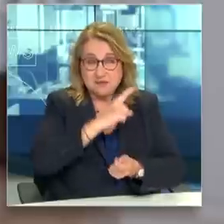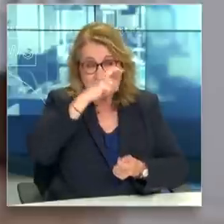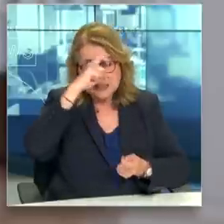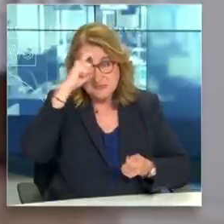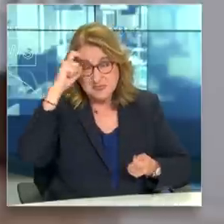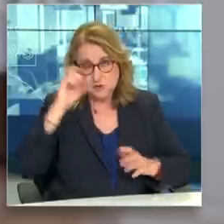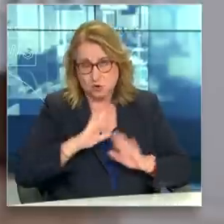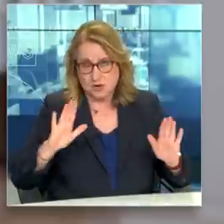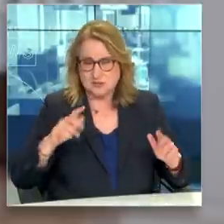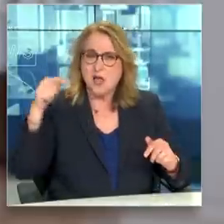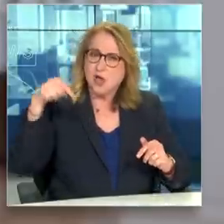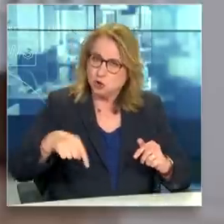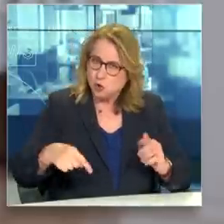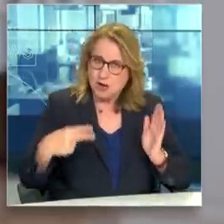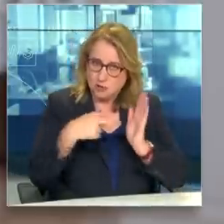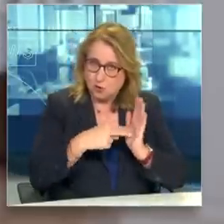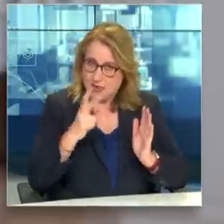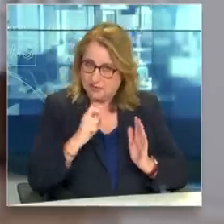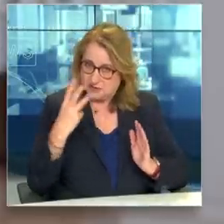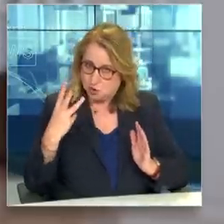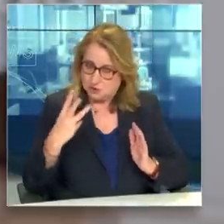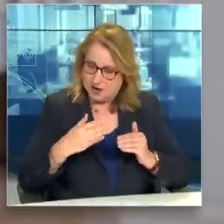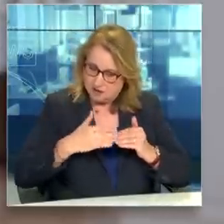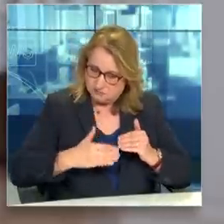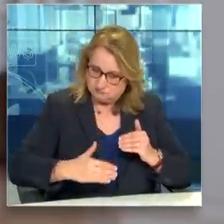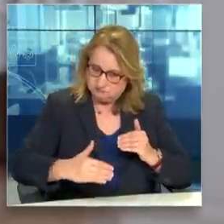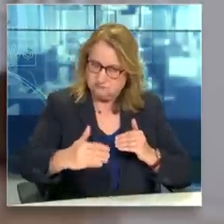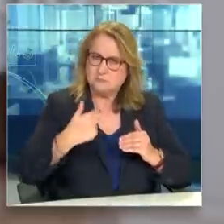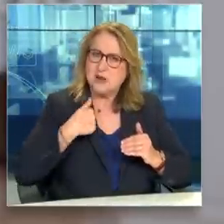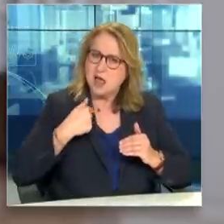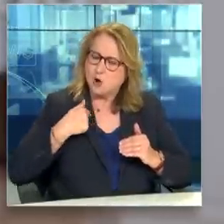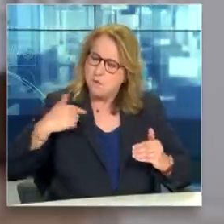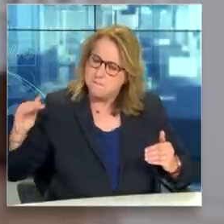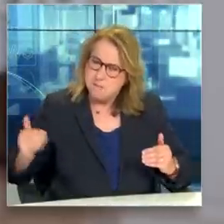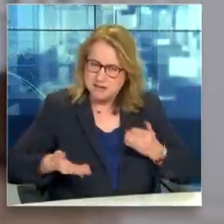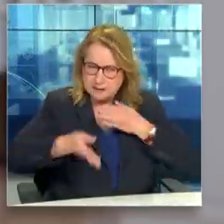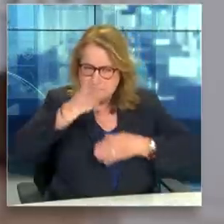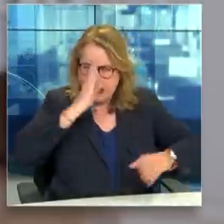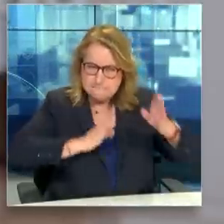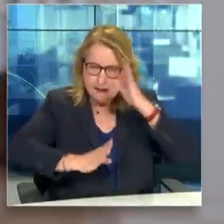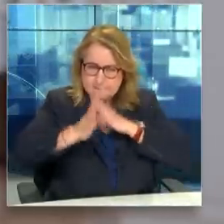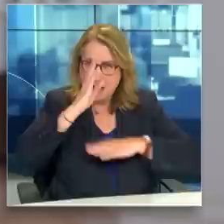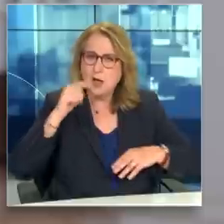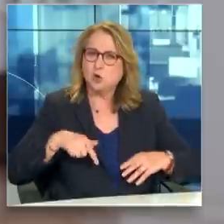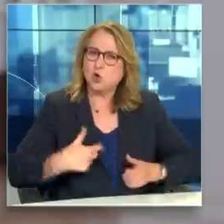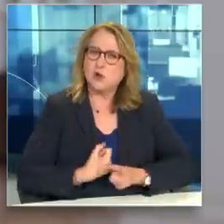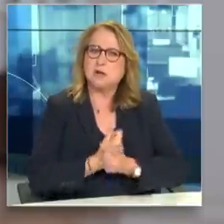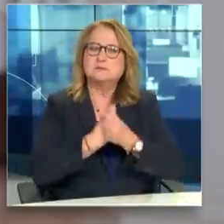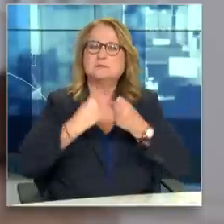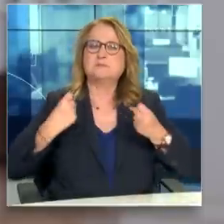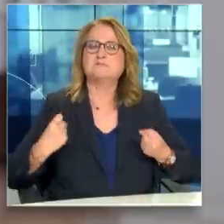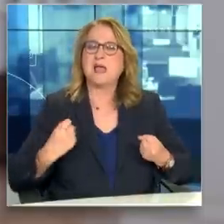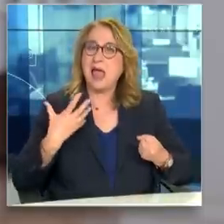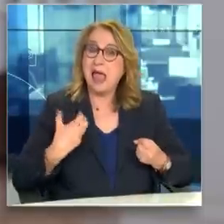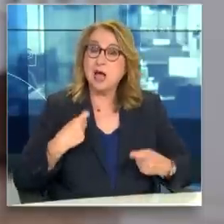πραγματικότητα. Ώστε σήμερα να αισθάνομαι πιο έμπειρος και πιο σίγουρος. Γιατί γνωρίζω καλύτερα τα προβλήματα,